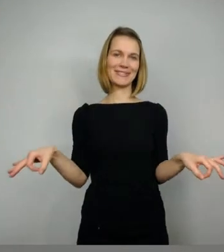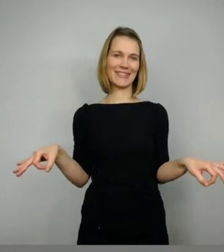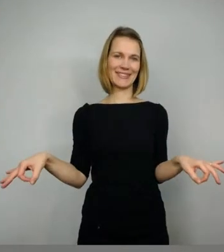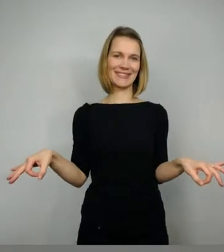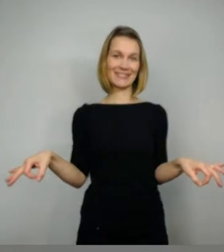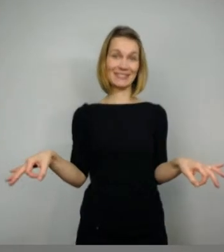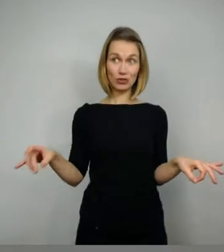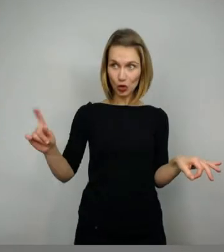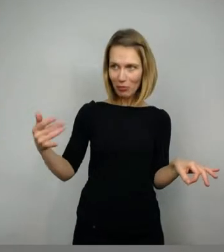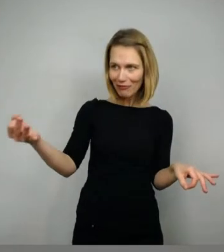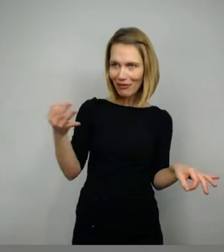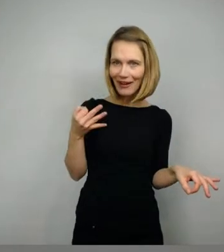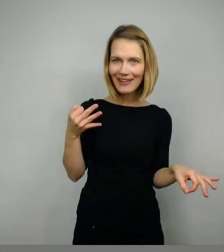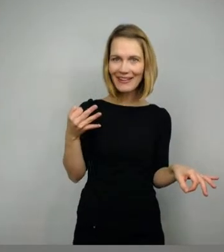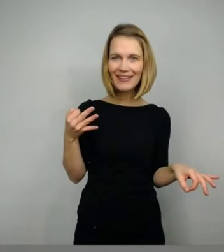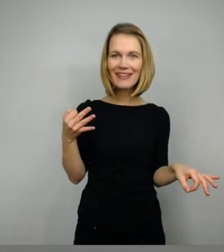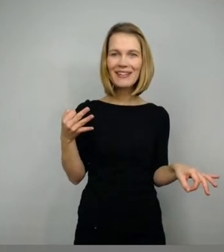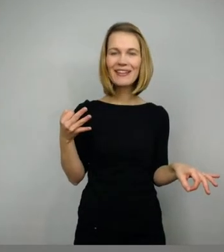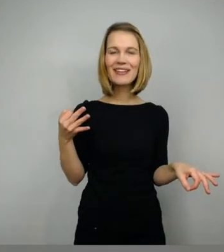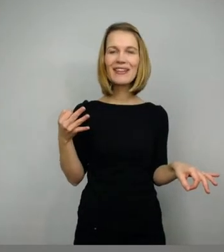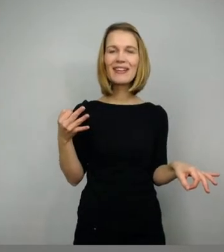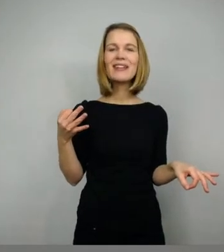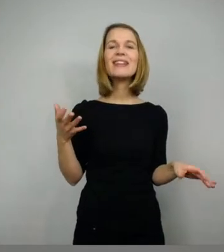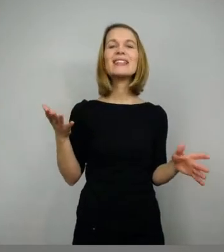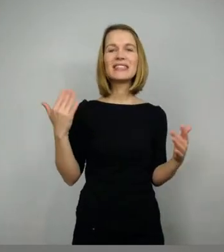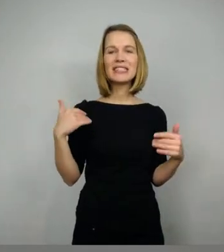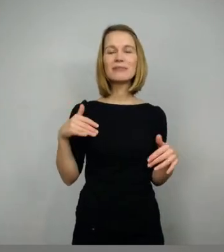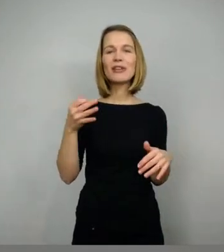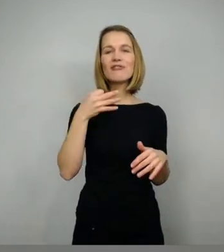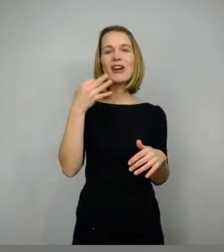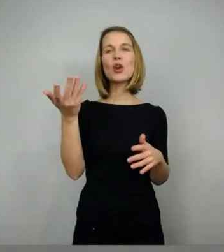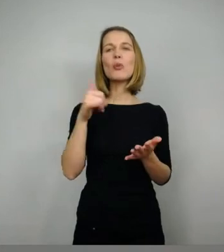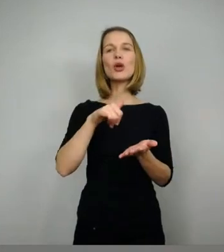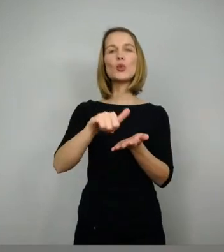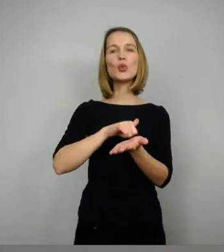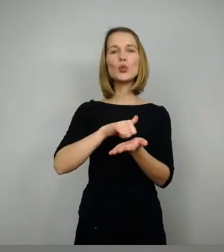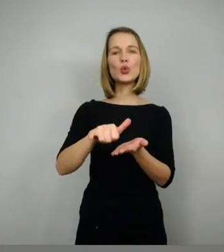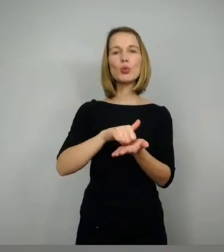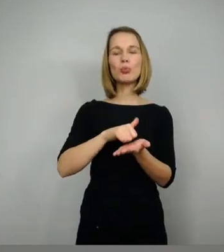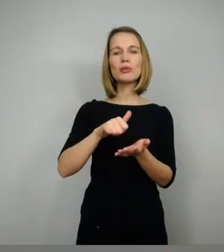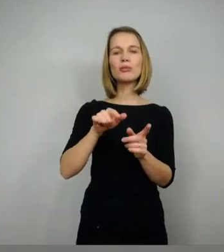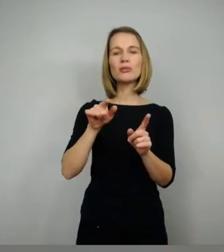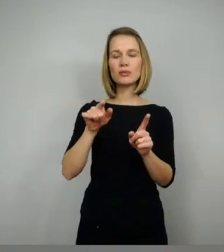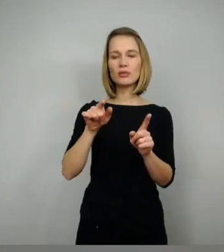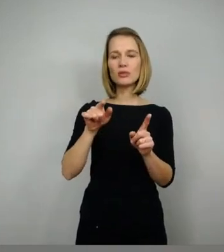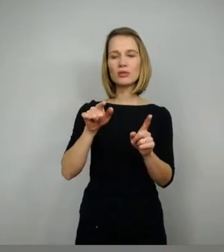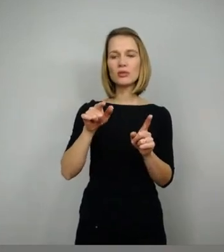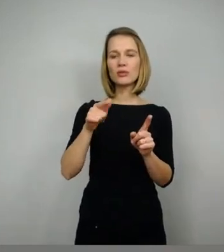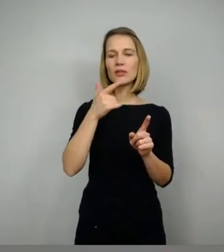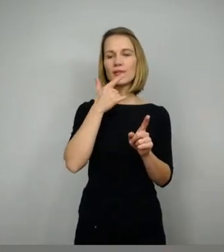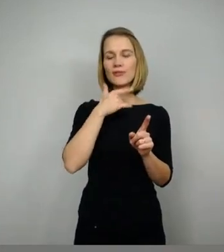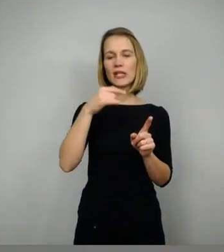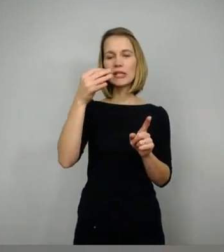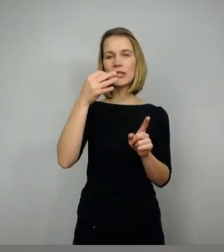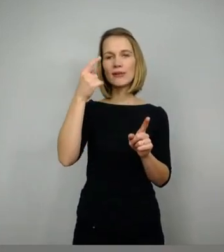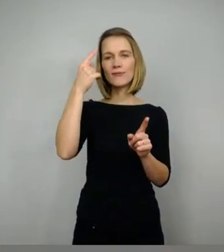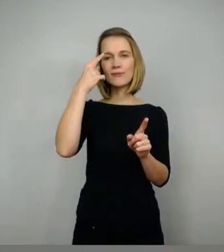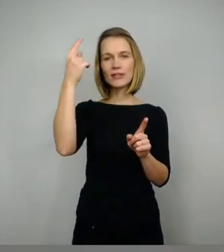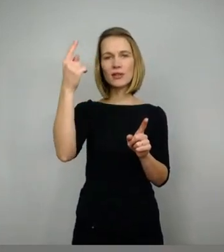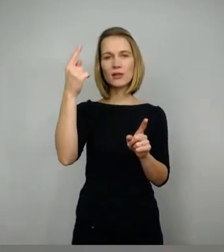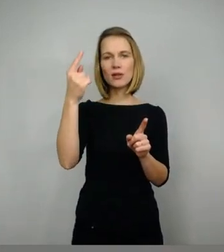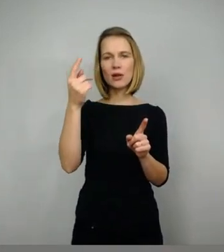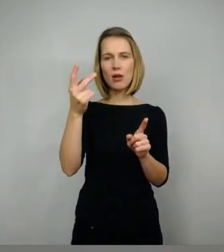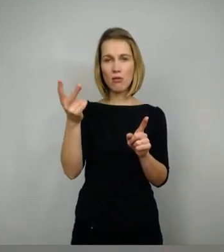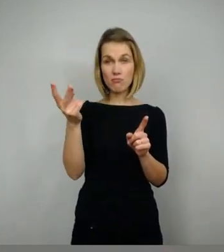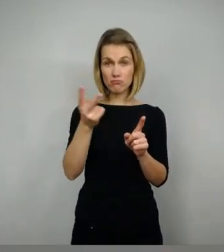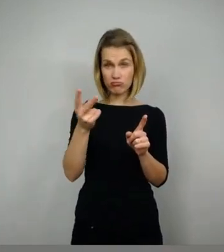Siegfried von MJ bei YouTube. Der möchte wissen, ob es die beiden wirklich gab, also Siegfried